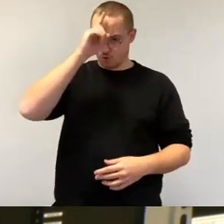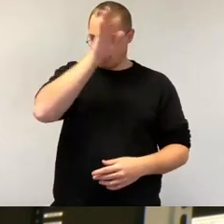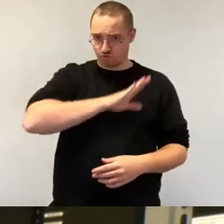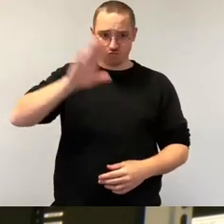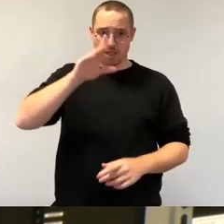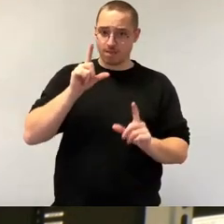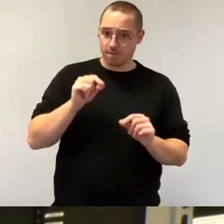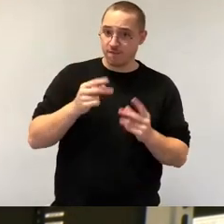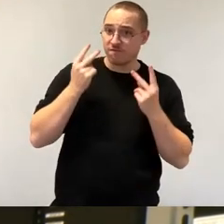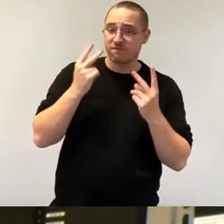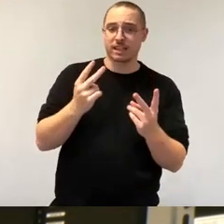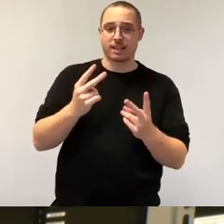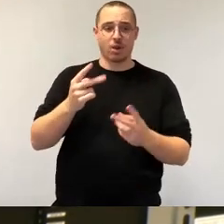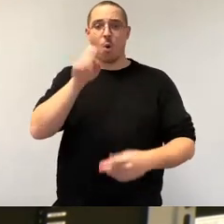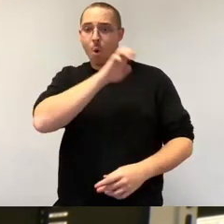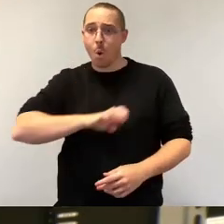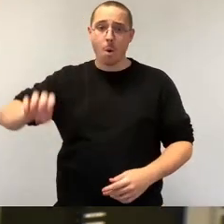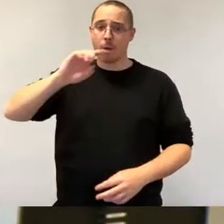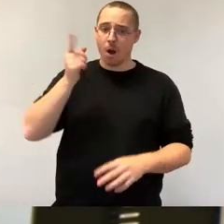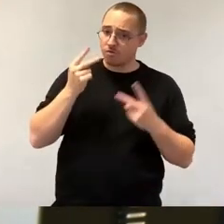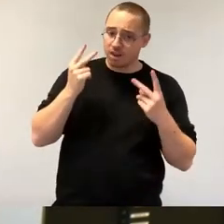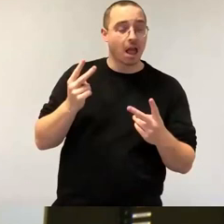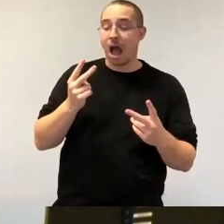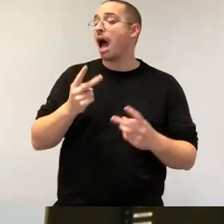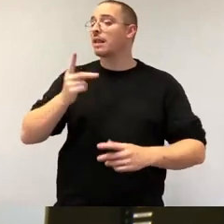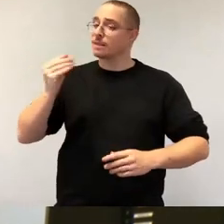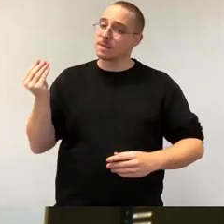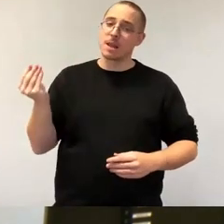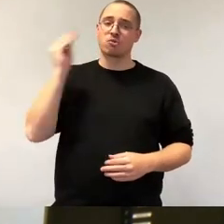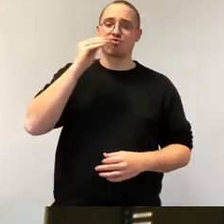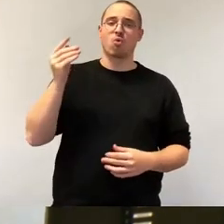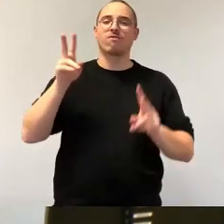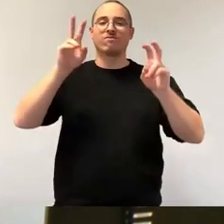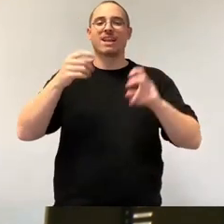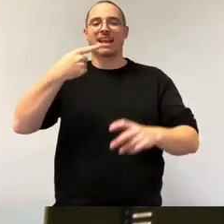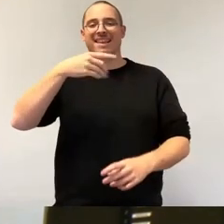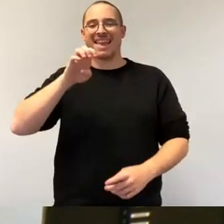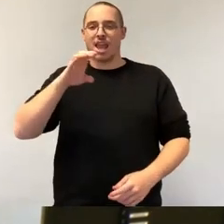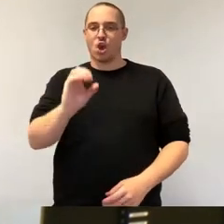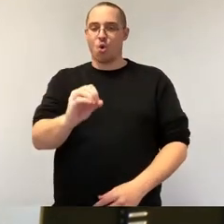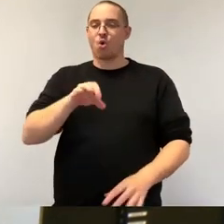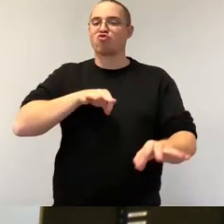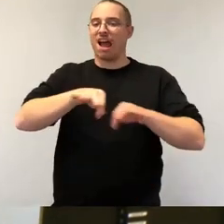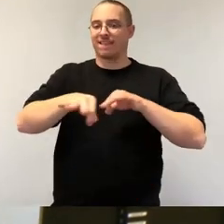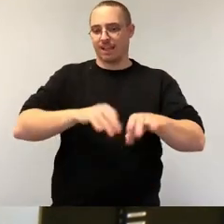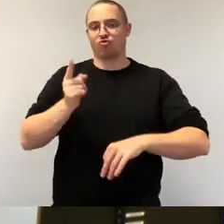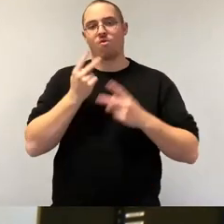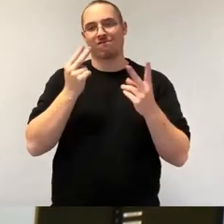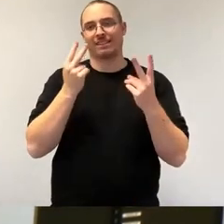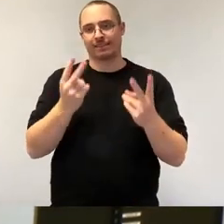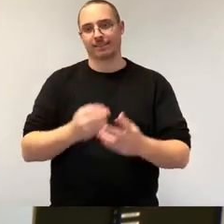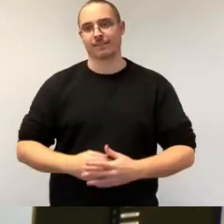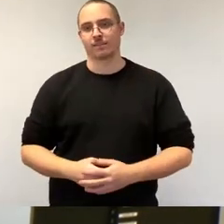Bedeutung, sondern sie ist für uns von geostrategischer Bedeutung, weil sie eine Antwort darauf gibt, wie wir in Zukunft